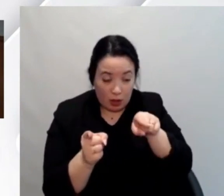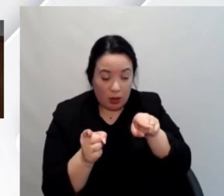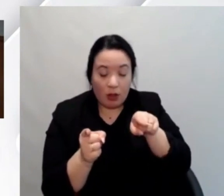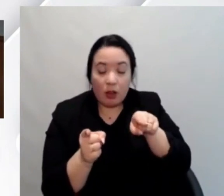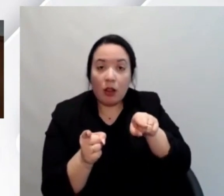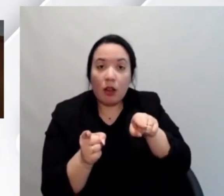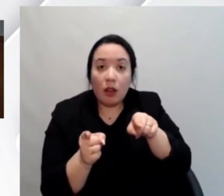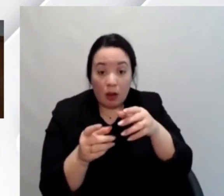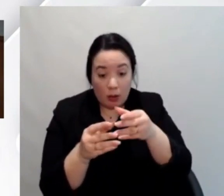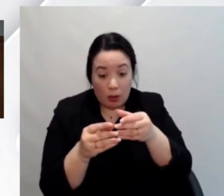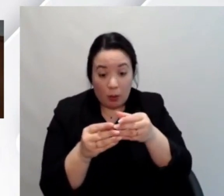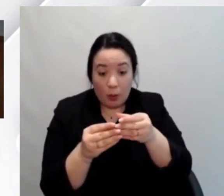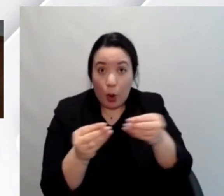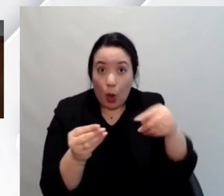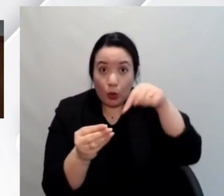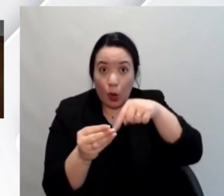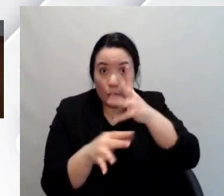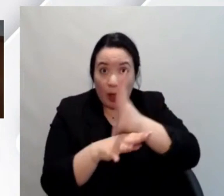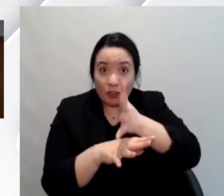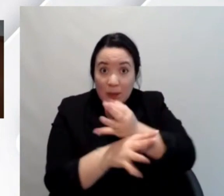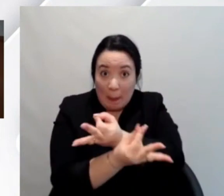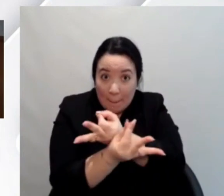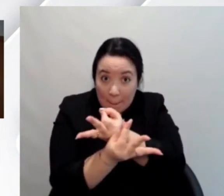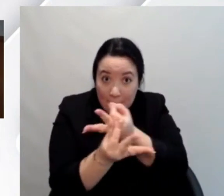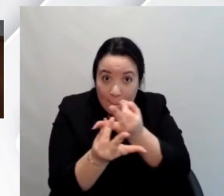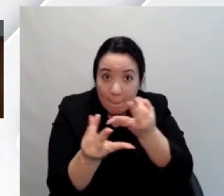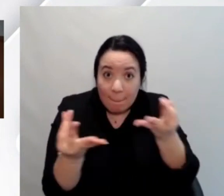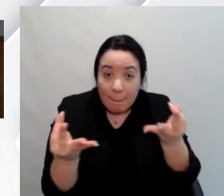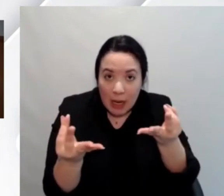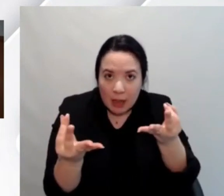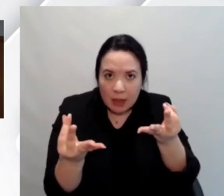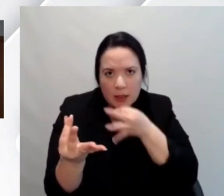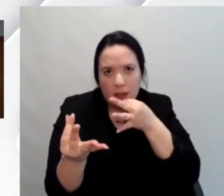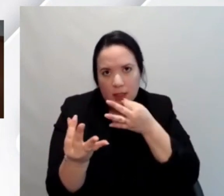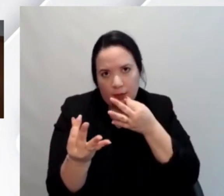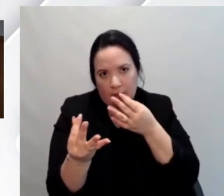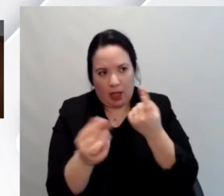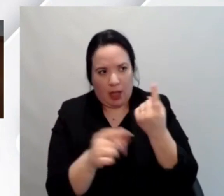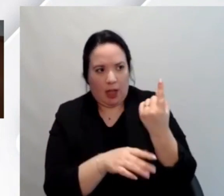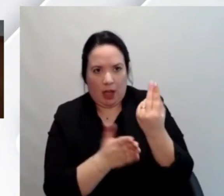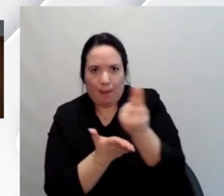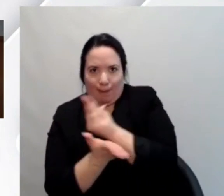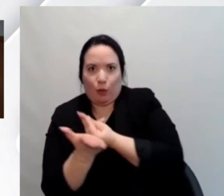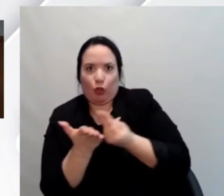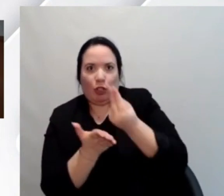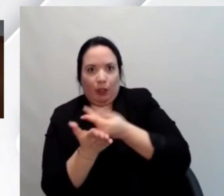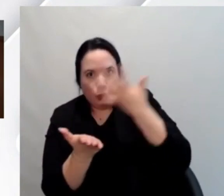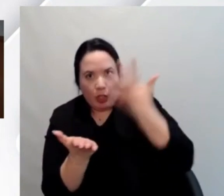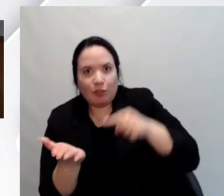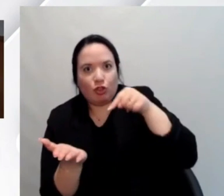vengono create accessibili e quindi si si progetta come giustamente ha